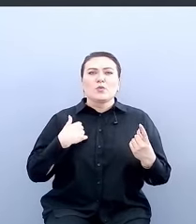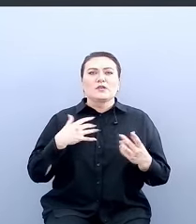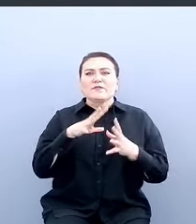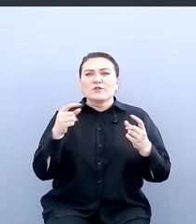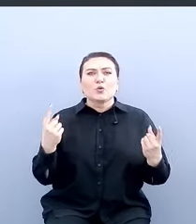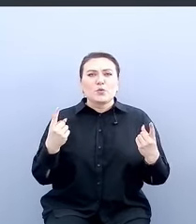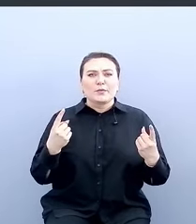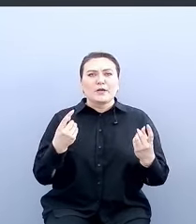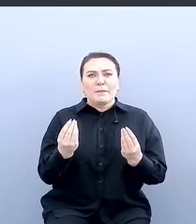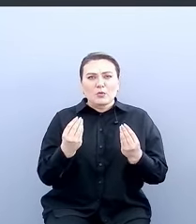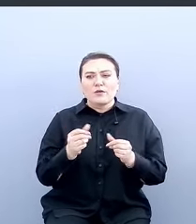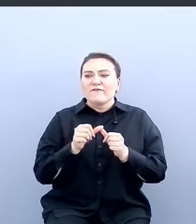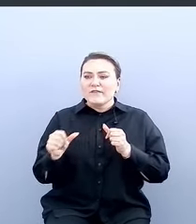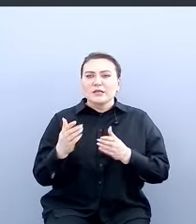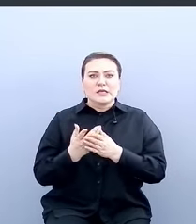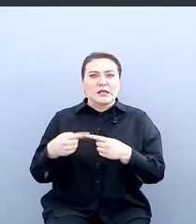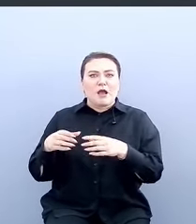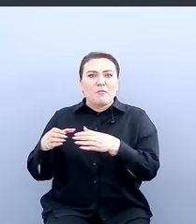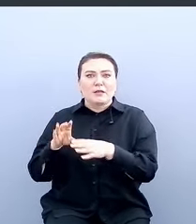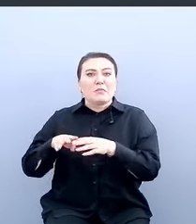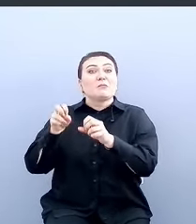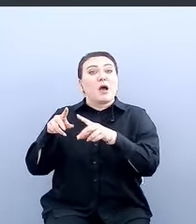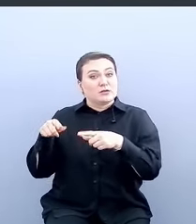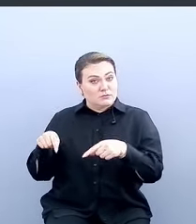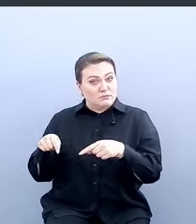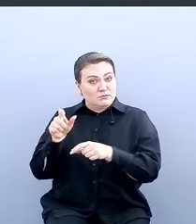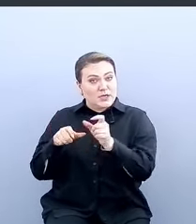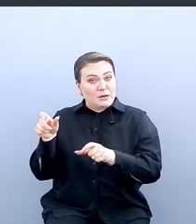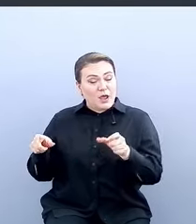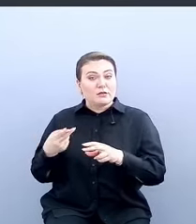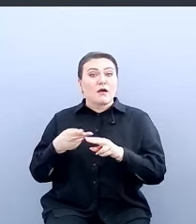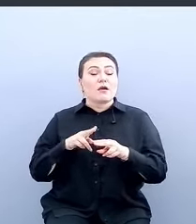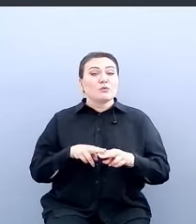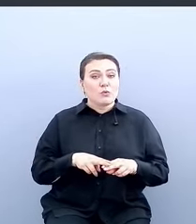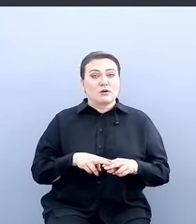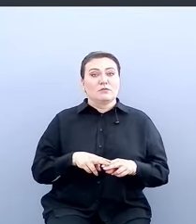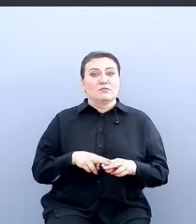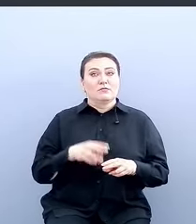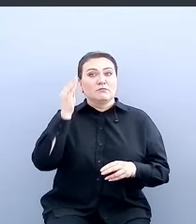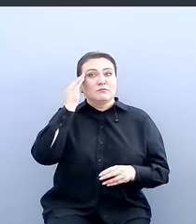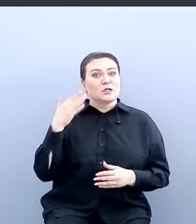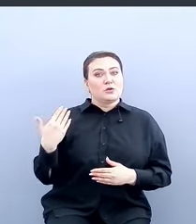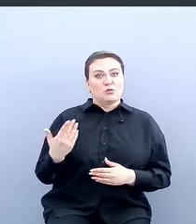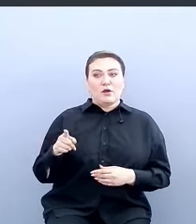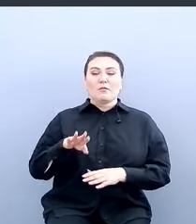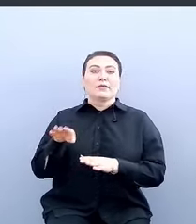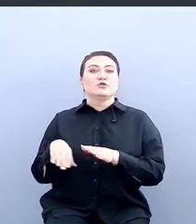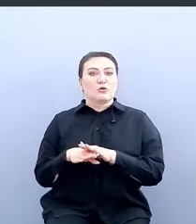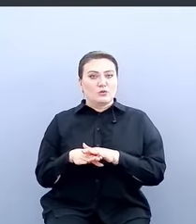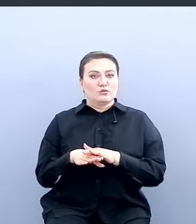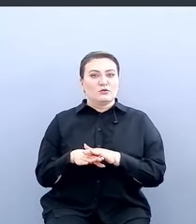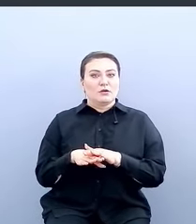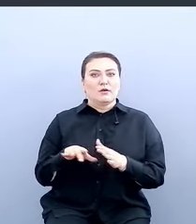продуктах есть выделенные команды безопасников, ребята, которые, с одной стороны, они подчиняются